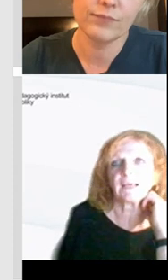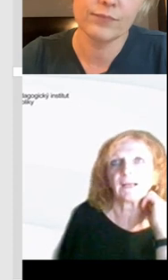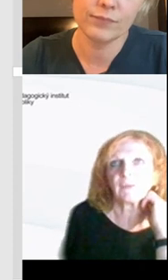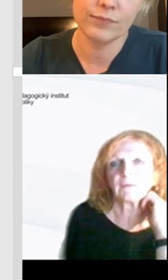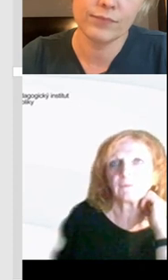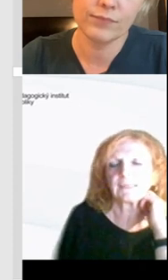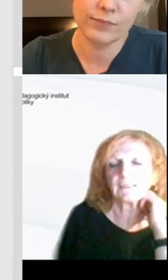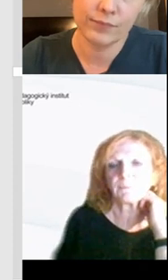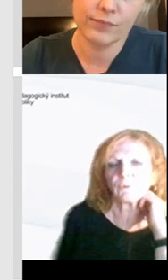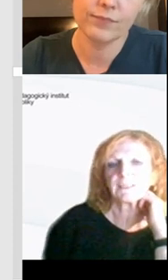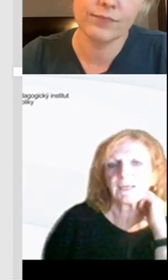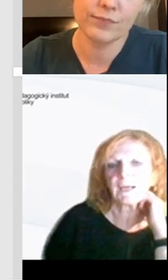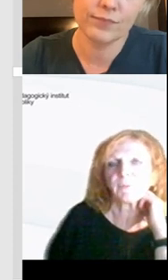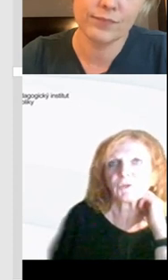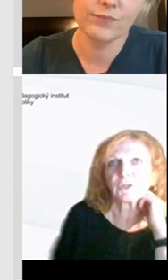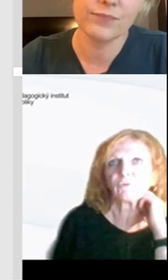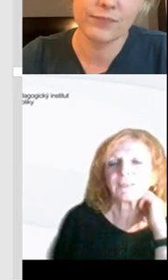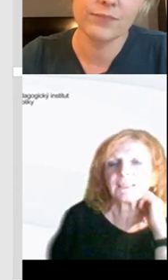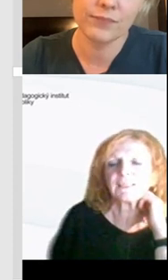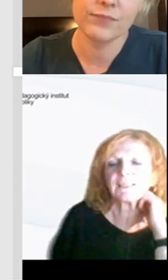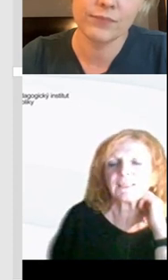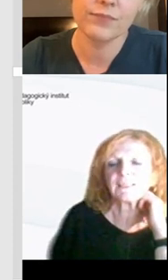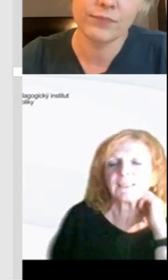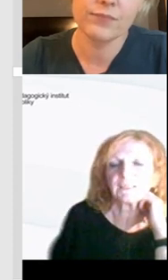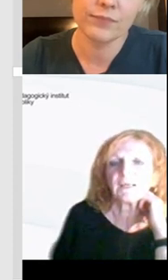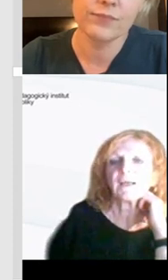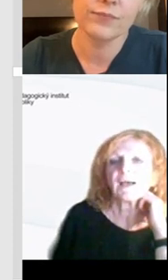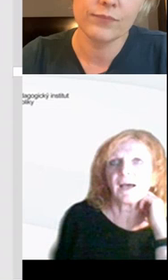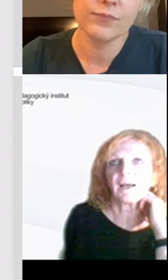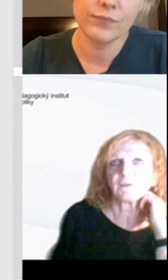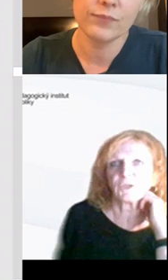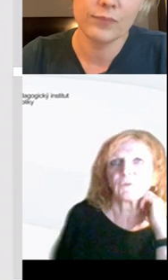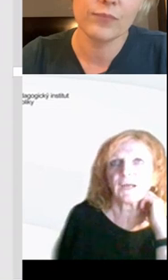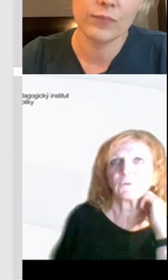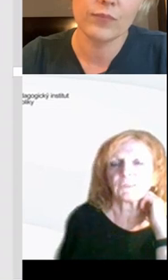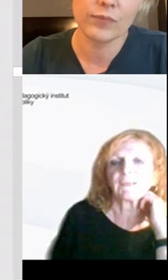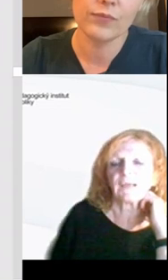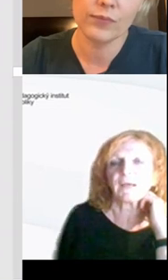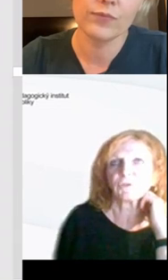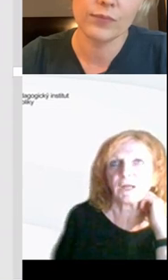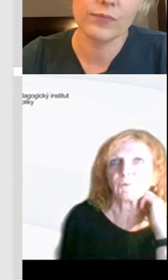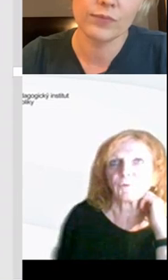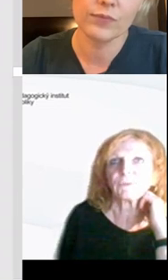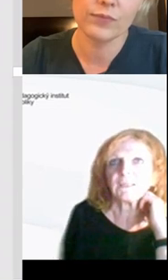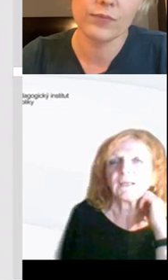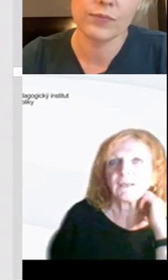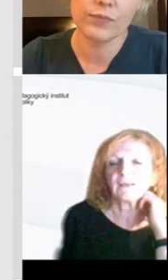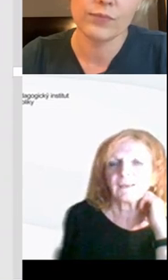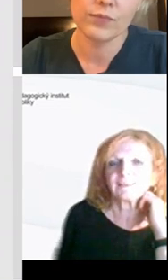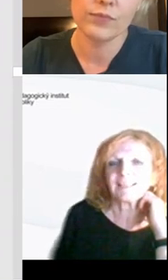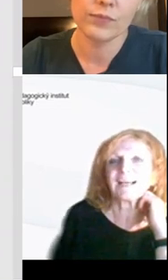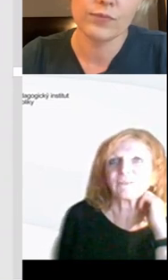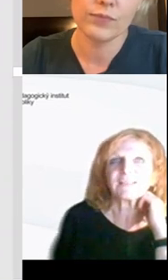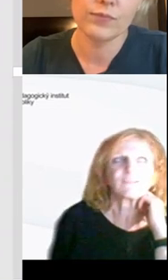vyhledávají, ale my tady spolu jistě chápeme, že je to v mezích jejich možností a že je to dáno tím, kam až nám dovolí